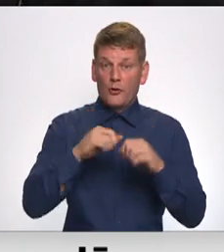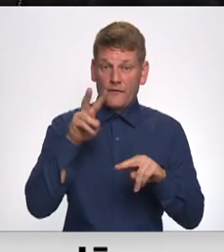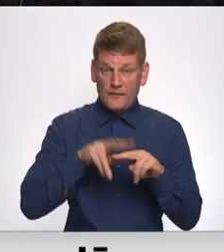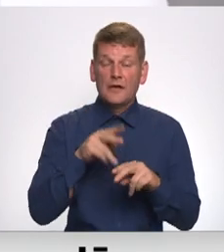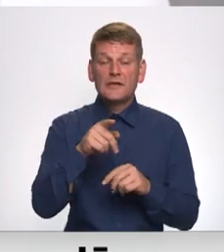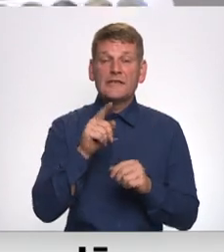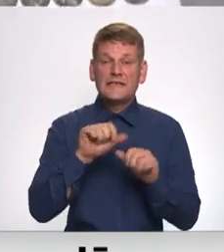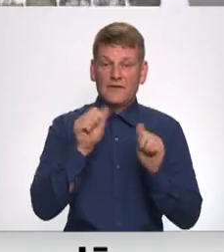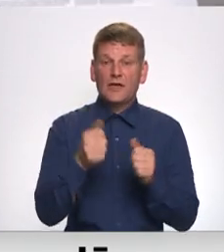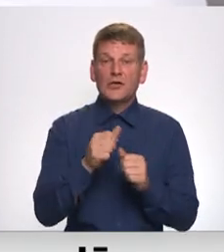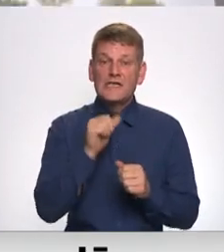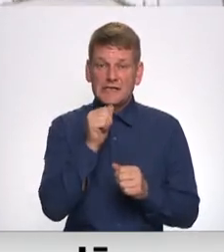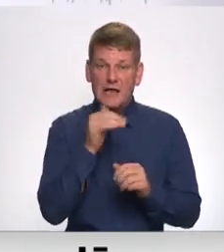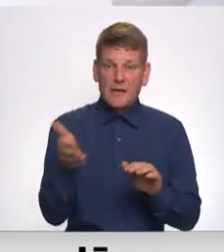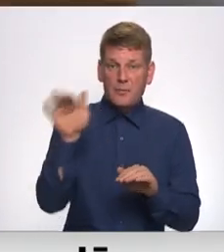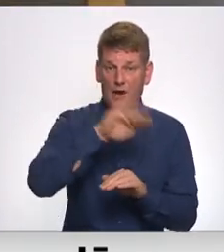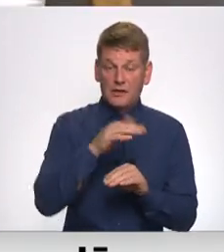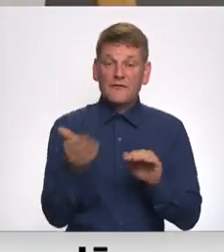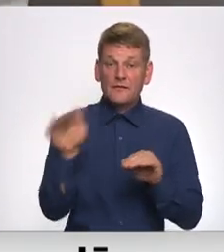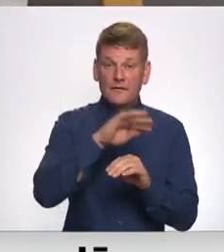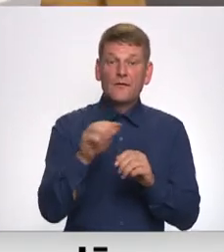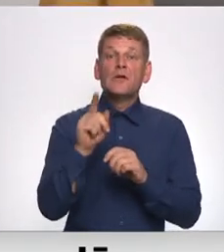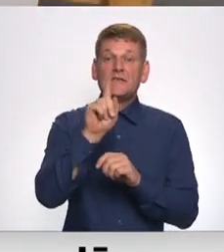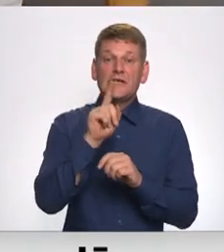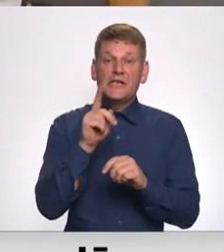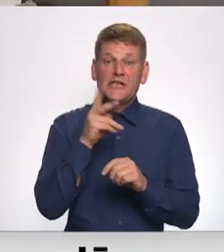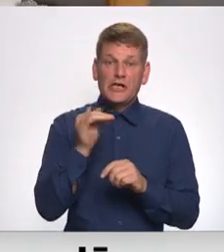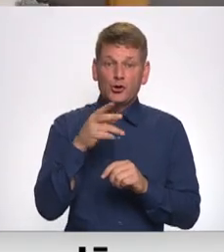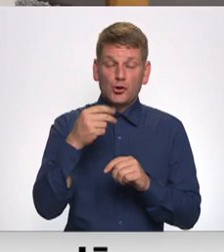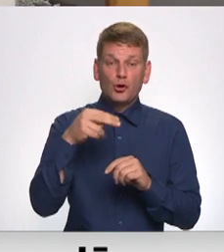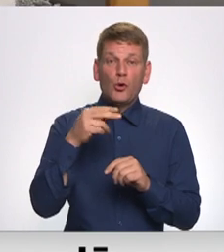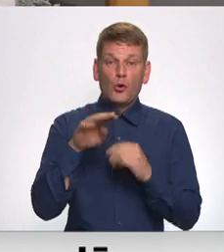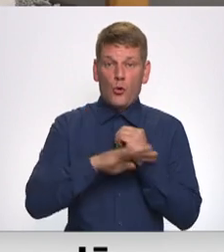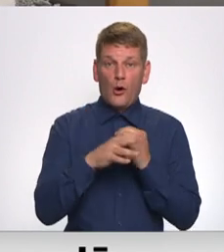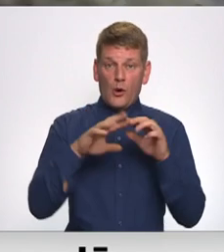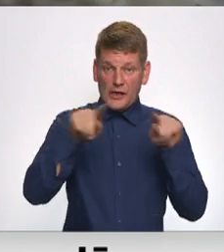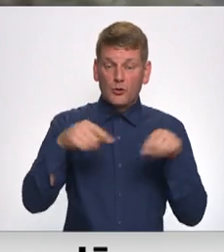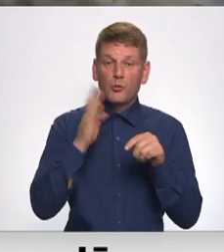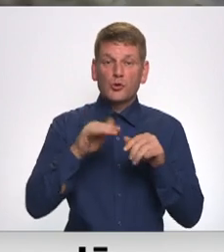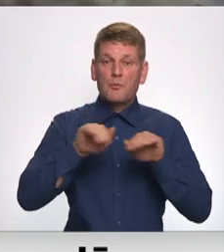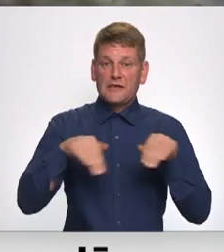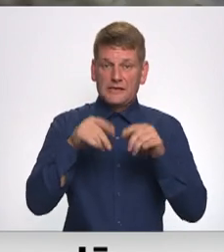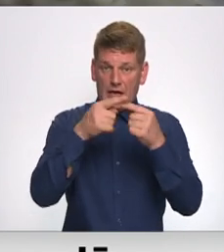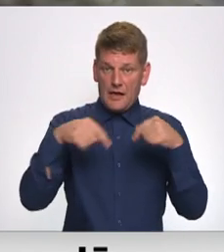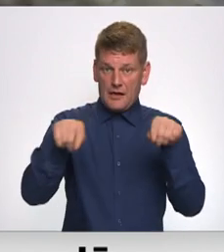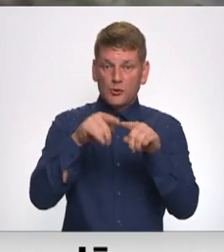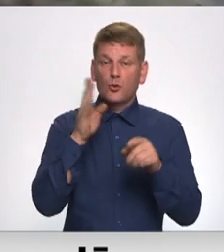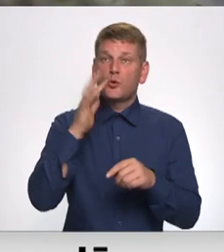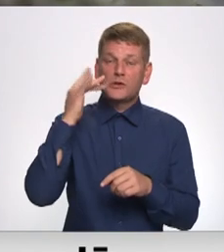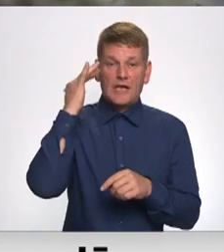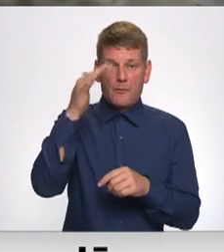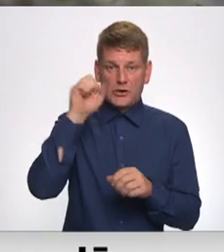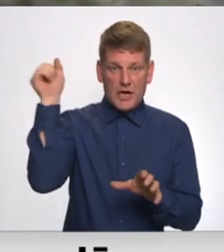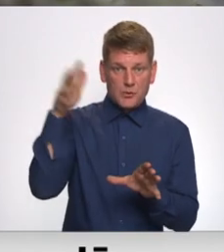zaļais pakalns. Pakalna virsotnē ķirša koku ieskauts tiks veidots neliels basēns, kurā būs redzams debesāts pulks.